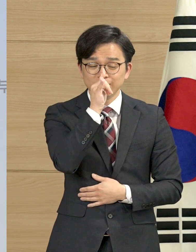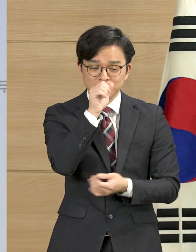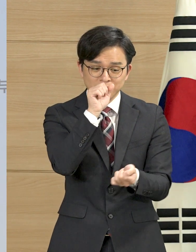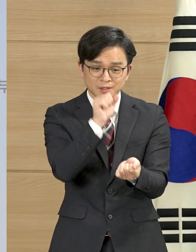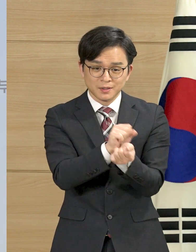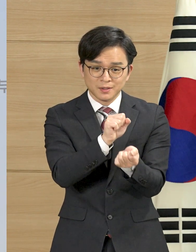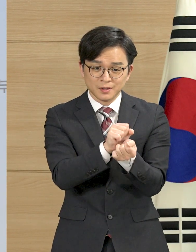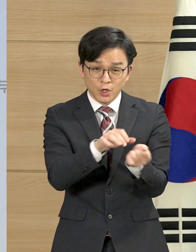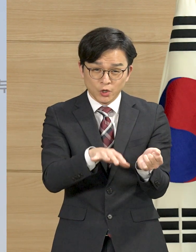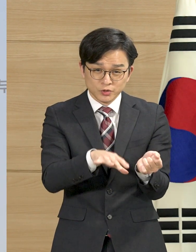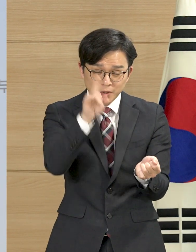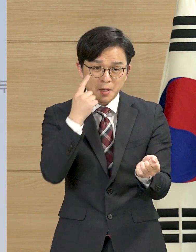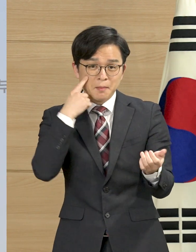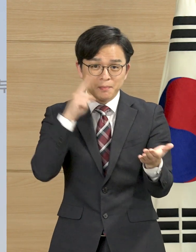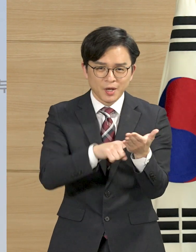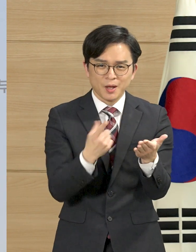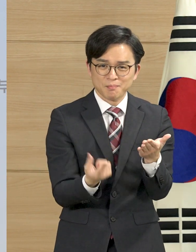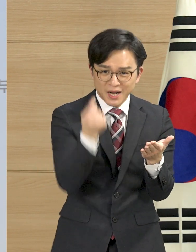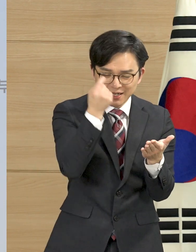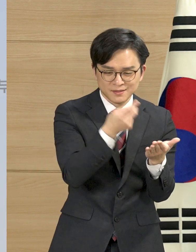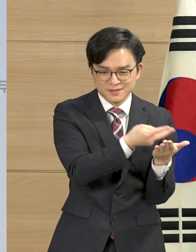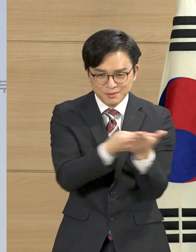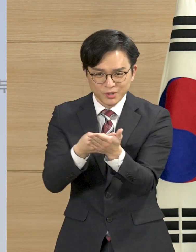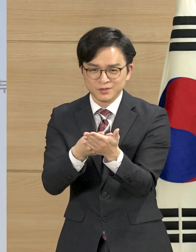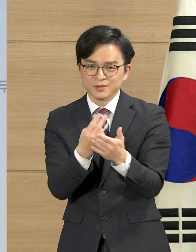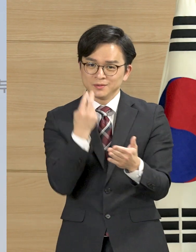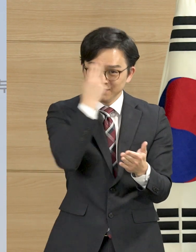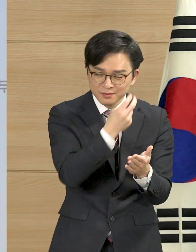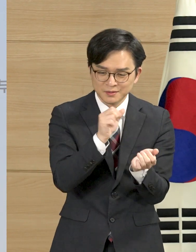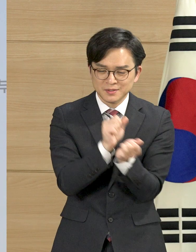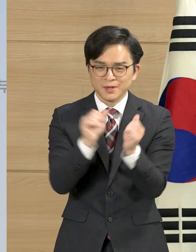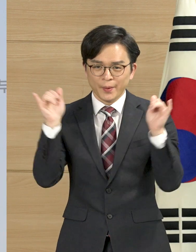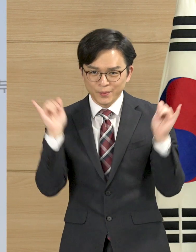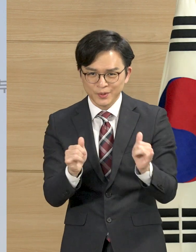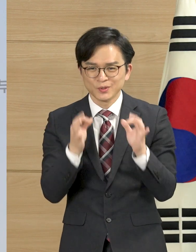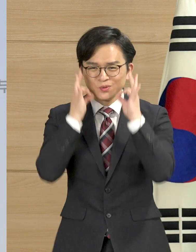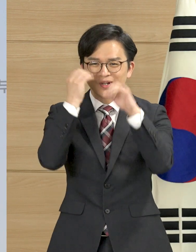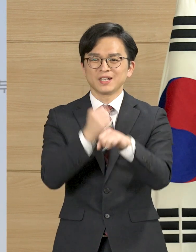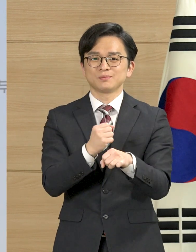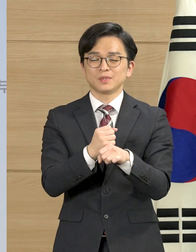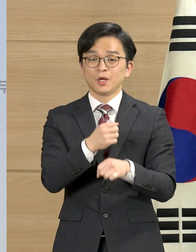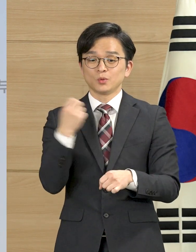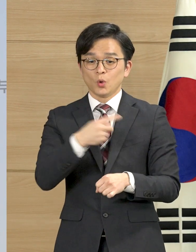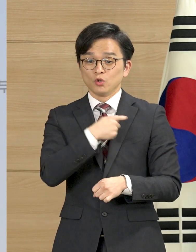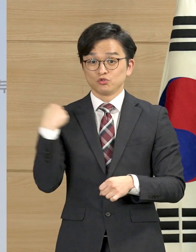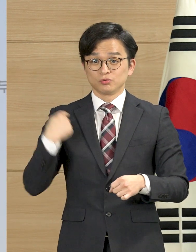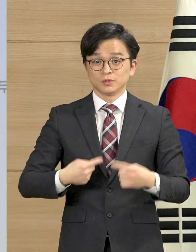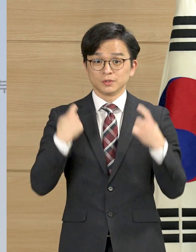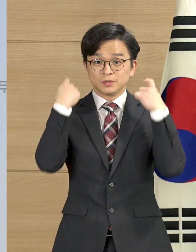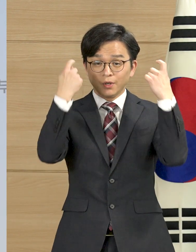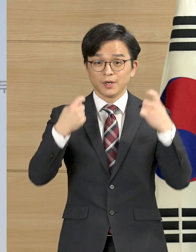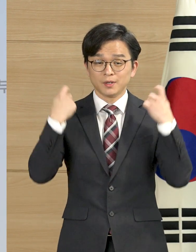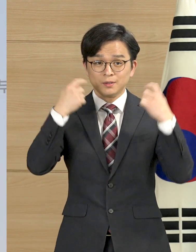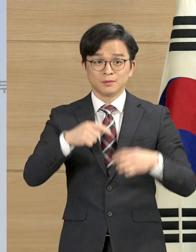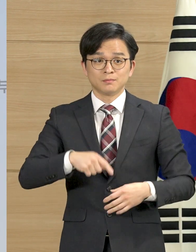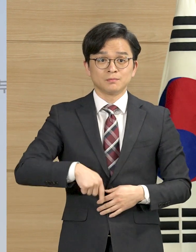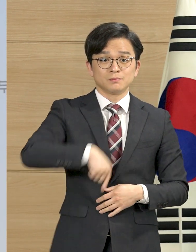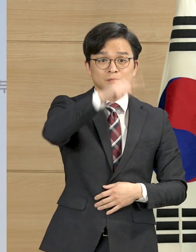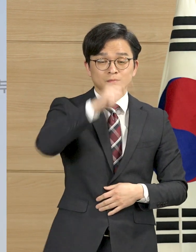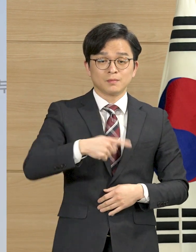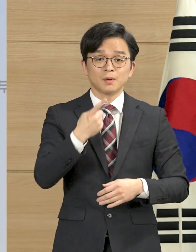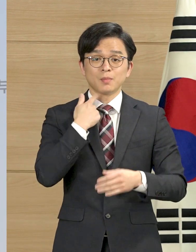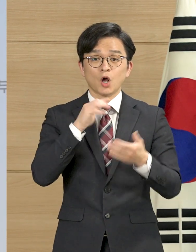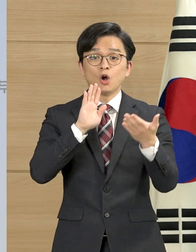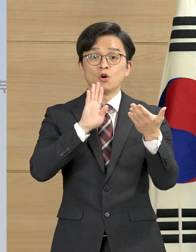조기에 찾아내고 지역 전파를 막겠습니다. 또한 중국 등 여행일이 있으면서 원인